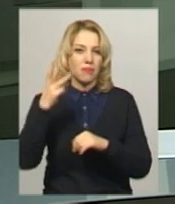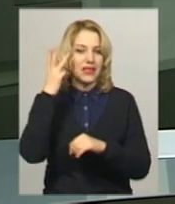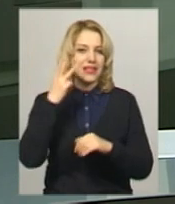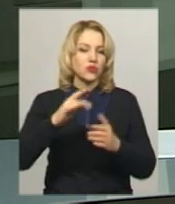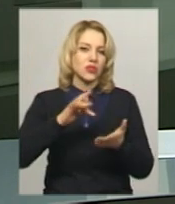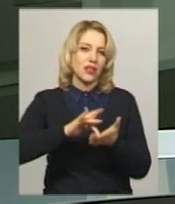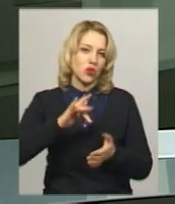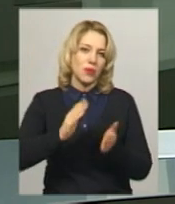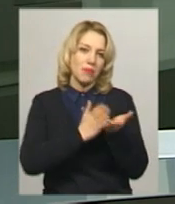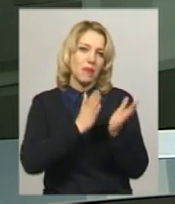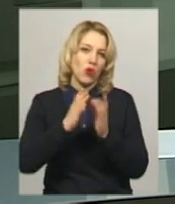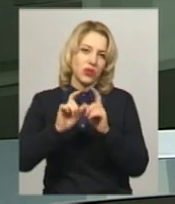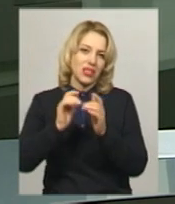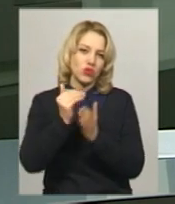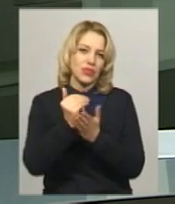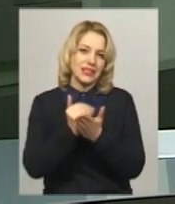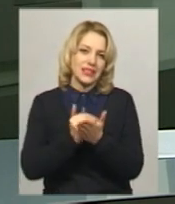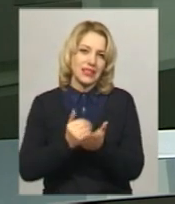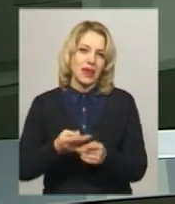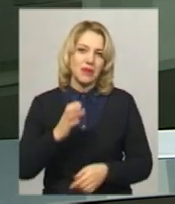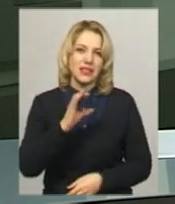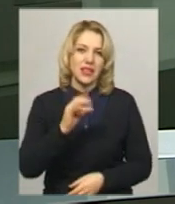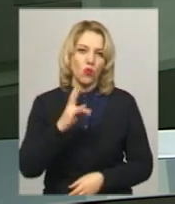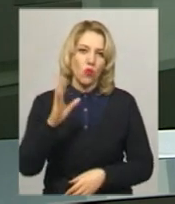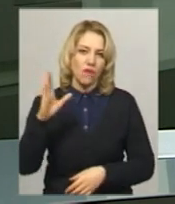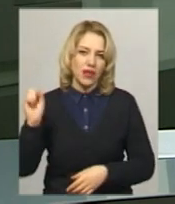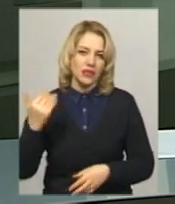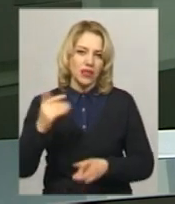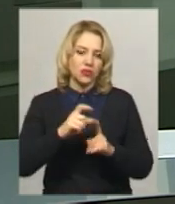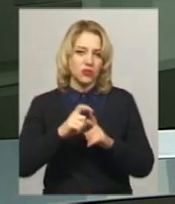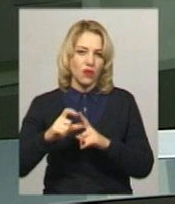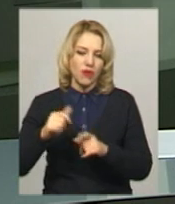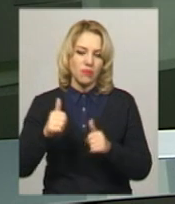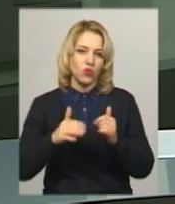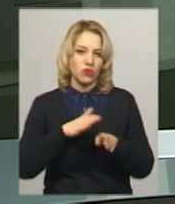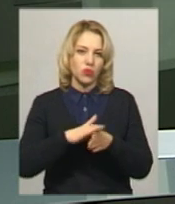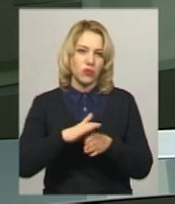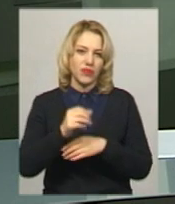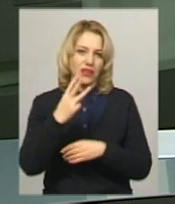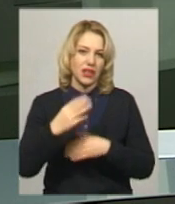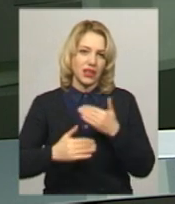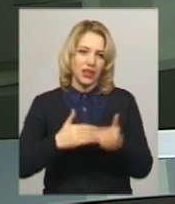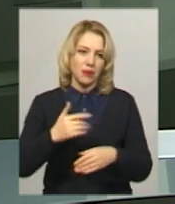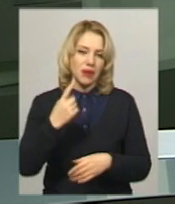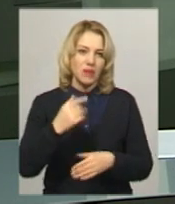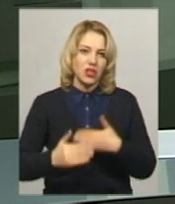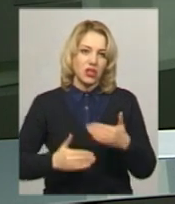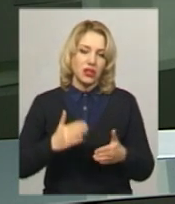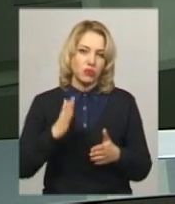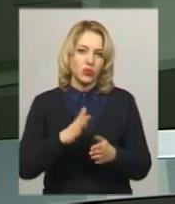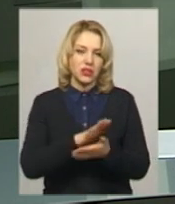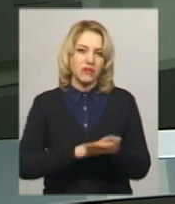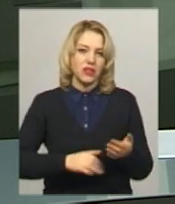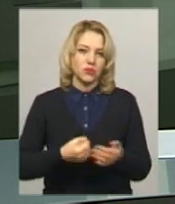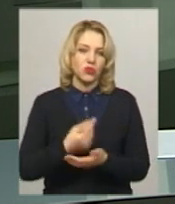централізованої бібліотечної системи Світлана Сінькова. За її словами, конкурс відбуватиметься у три етапи. Перший етап триватиме